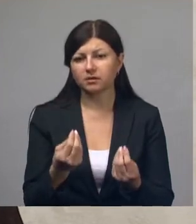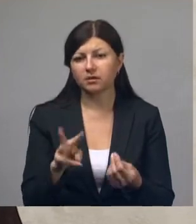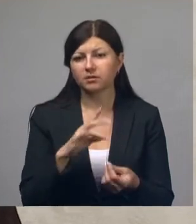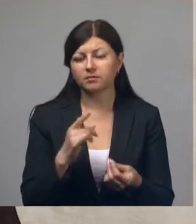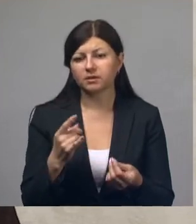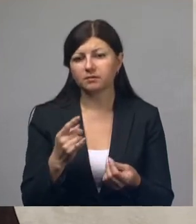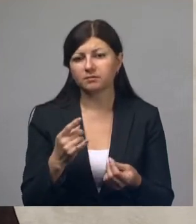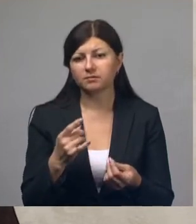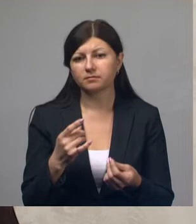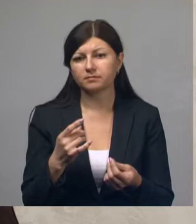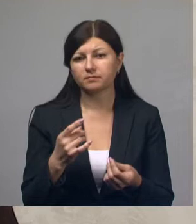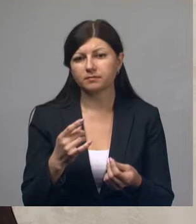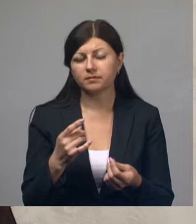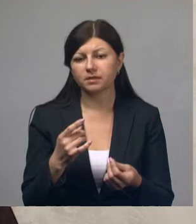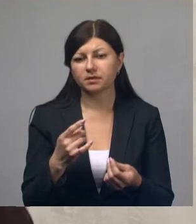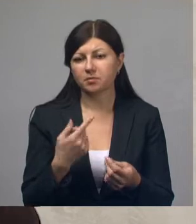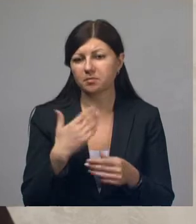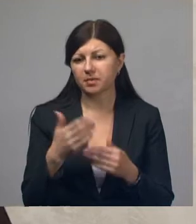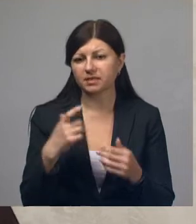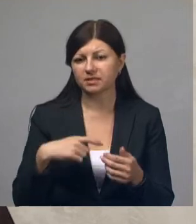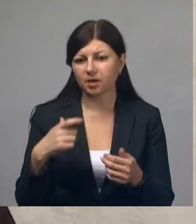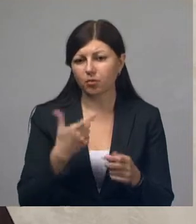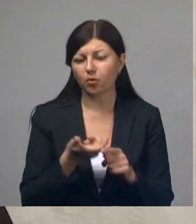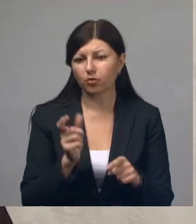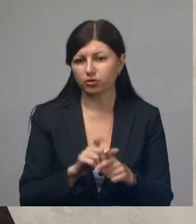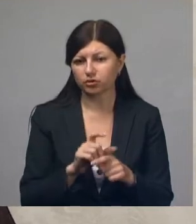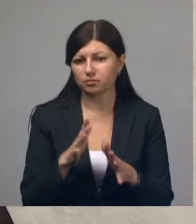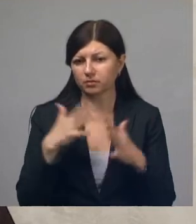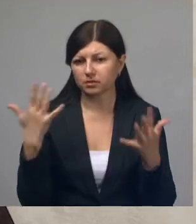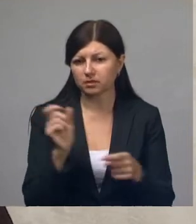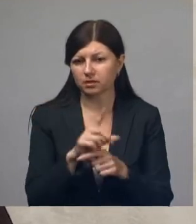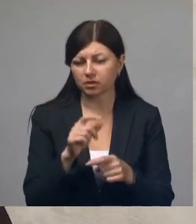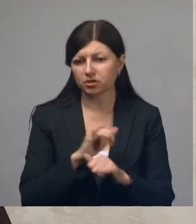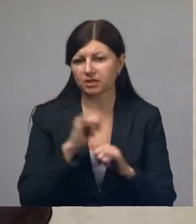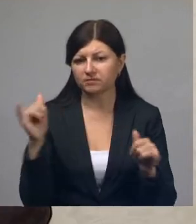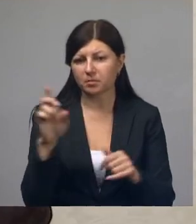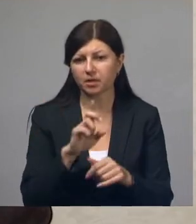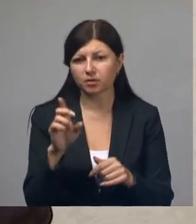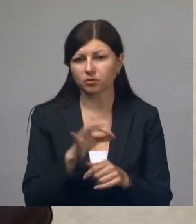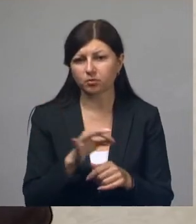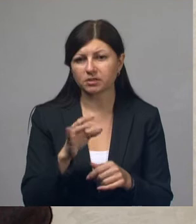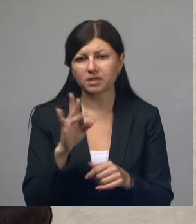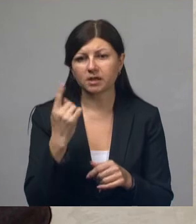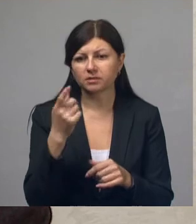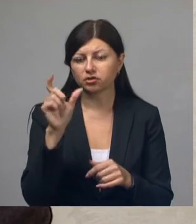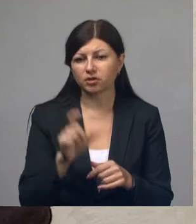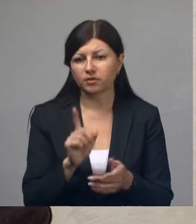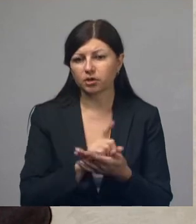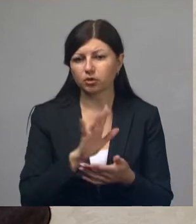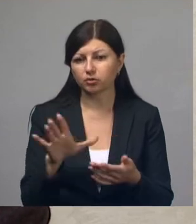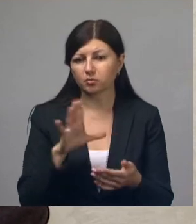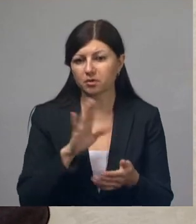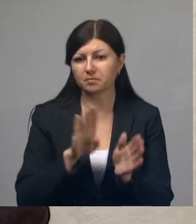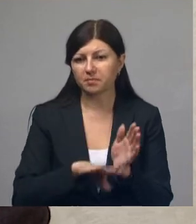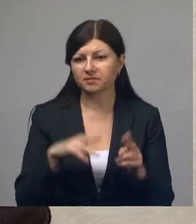ставим перед собой очень амбициозные задачи по развитию Белгородской области. Ни один человек не должен быть остаться без